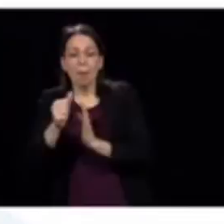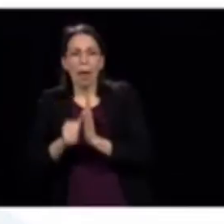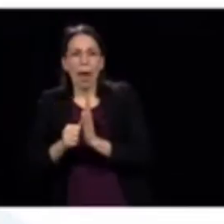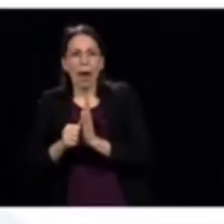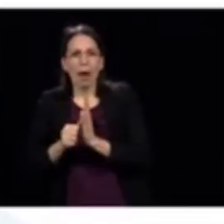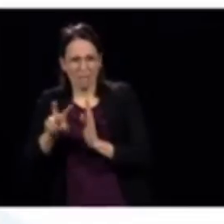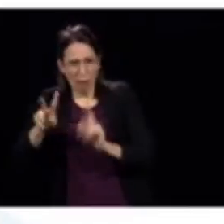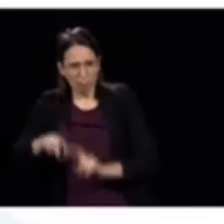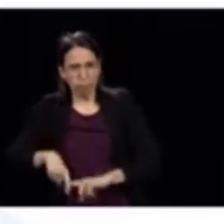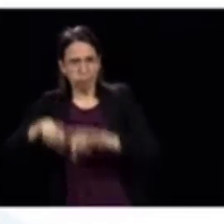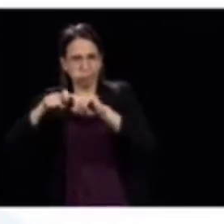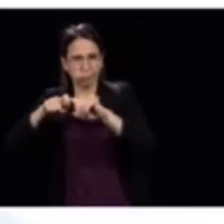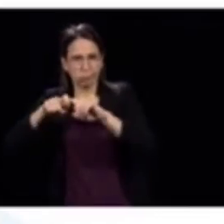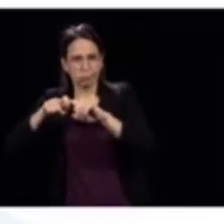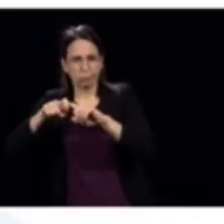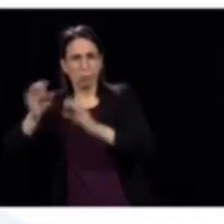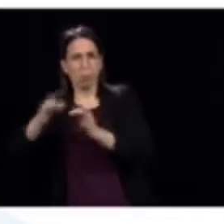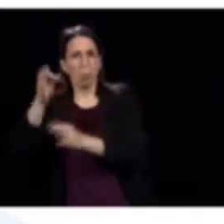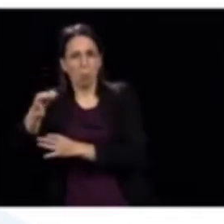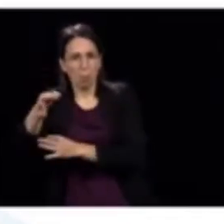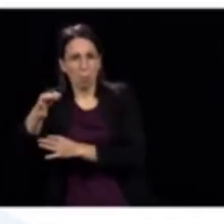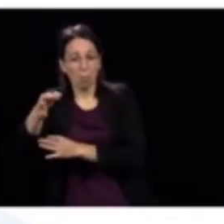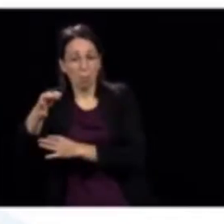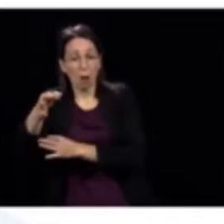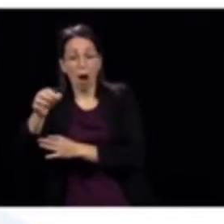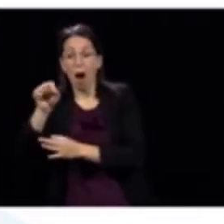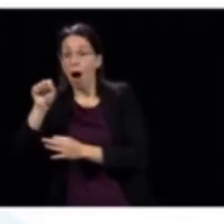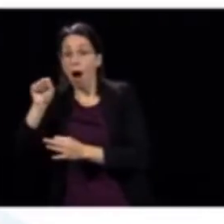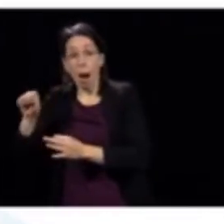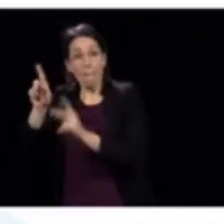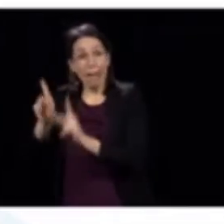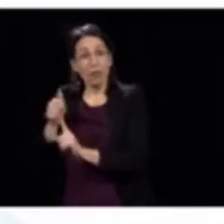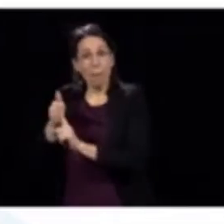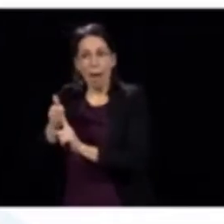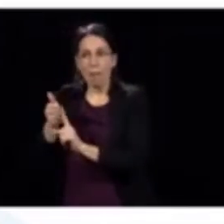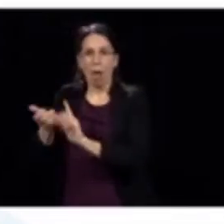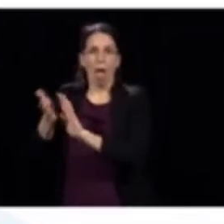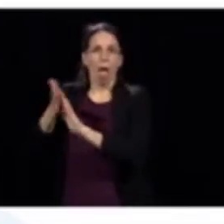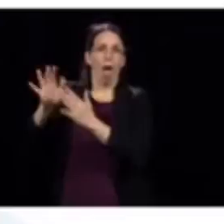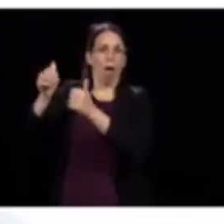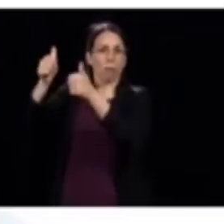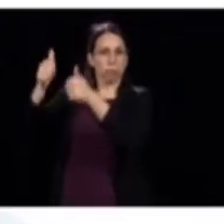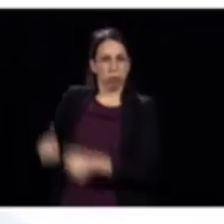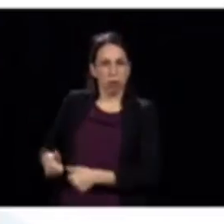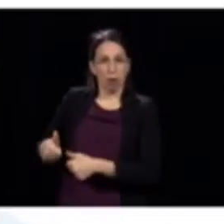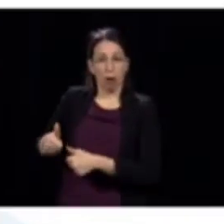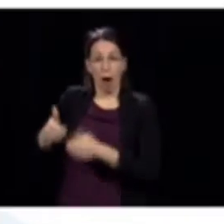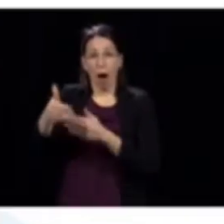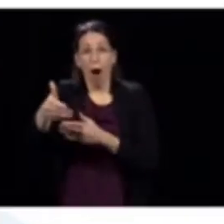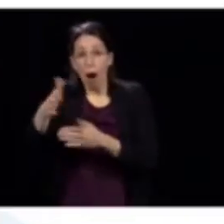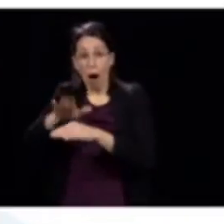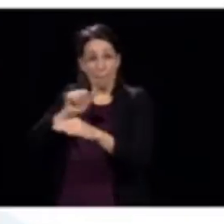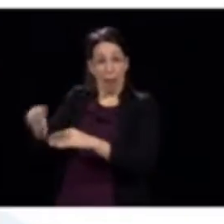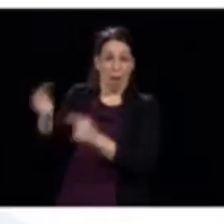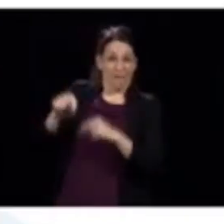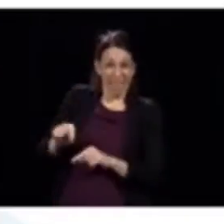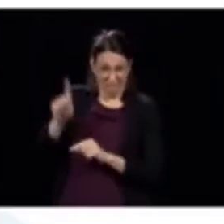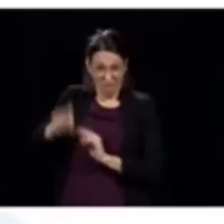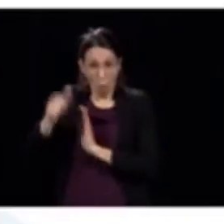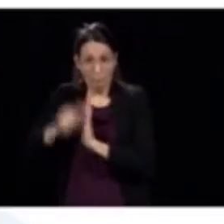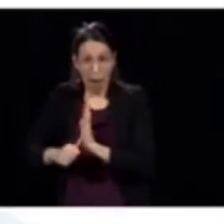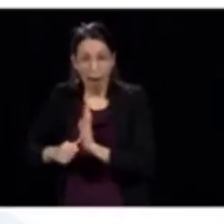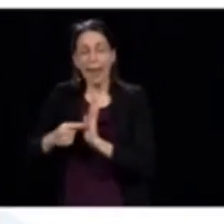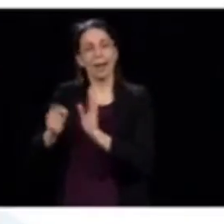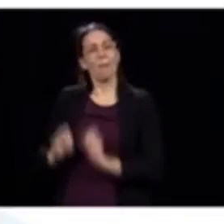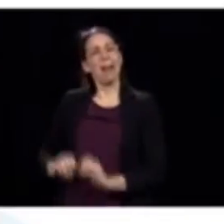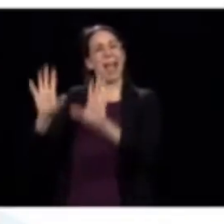qu'on a laissés de côté, puis qu sont devenus urgents et que là, on les a opérés, qu'on a donc laissé la situation de certains patients